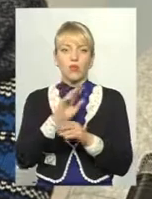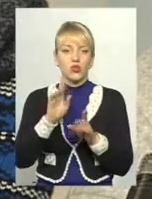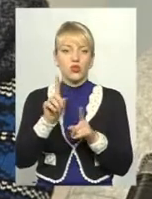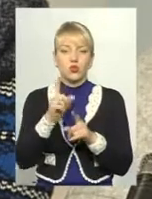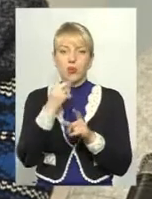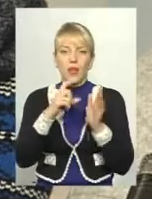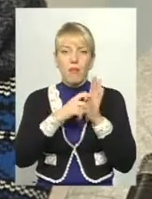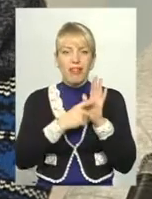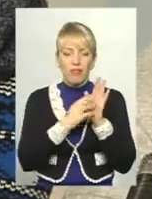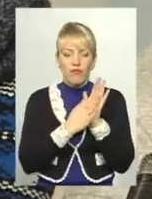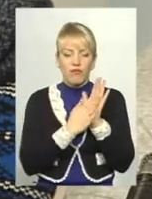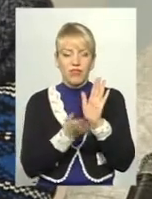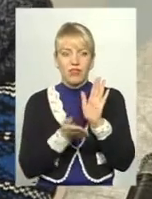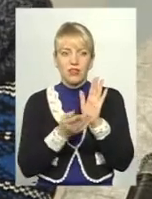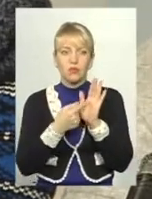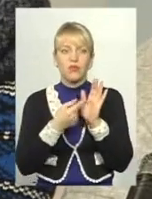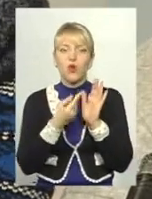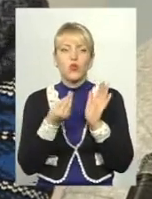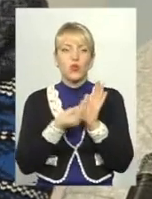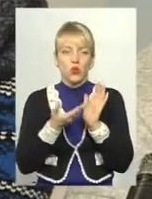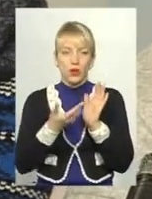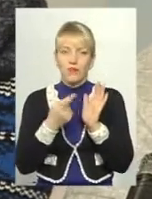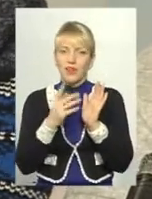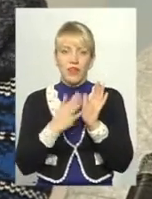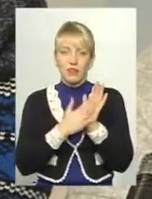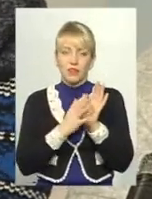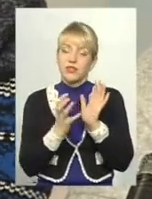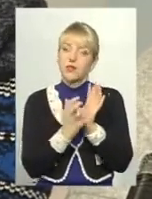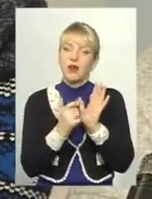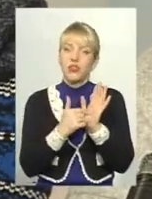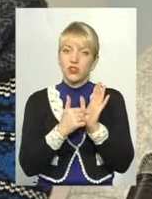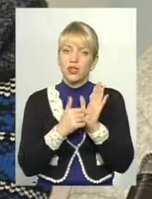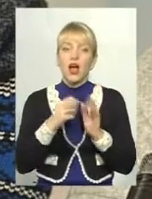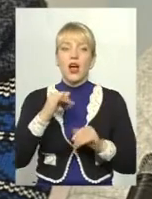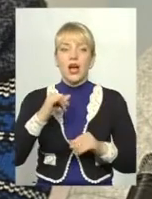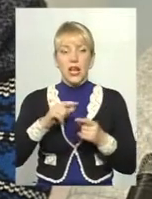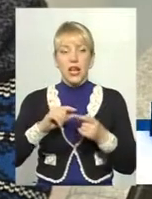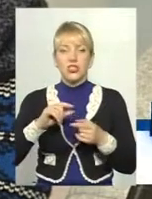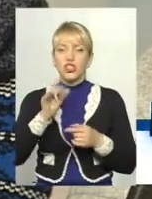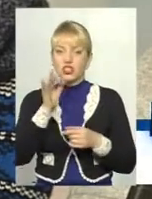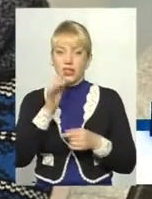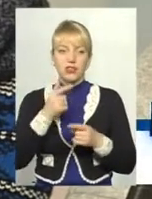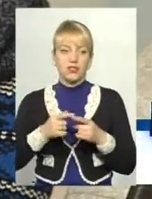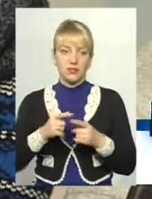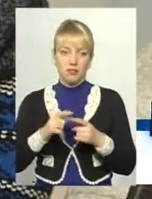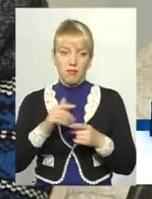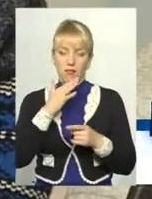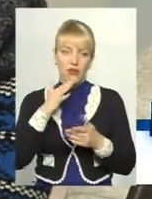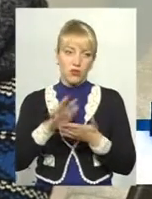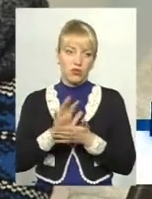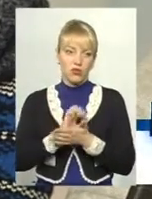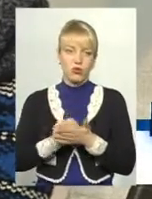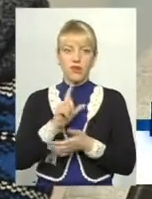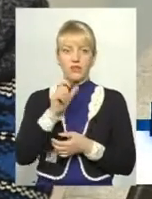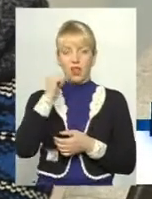Якщо відлетіла, вона коштує там шалшале. Вона, по-перше, не відлітає, тому що вона збережена. А в нас час, на жаль, дуже багато зруйнував. За роки